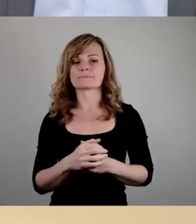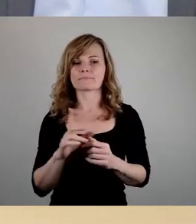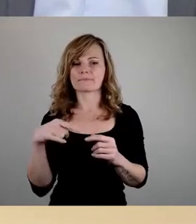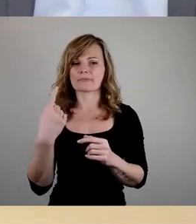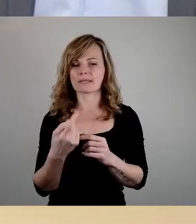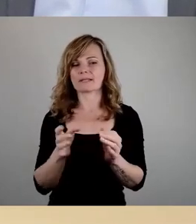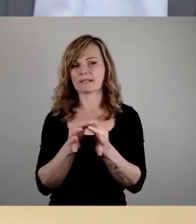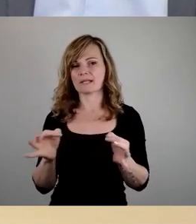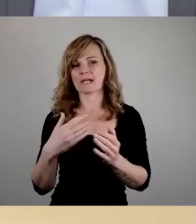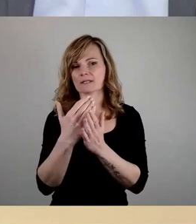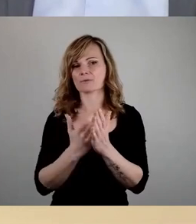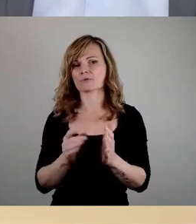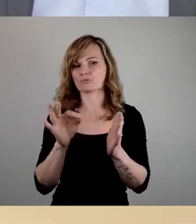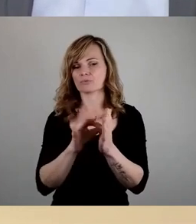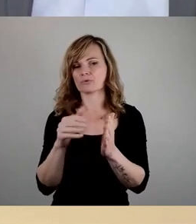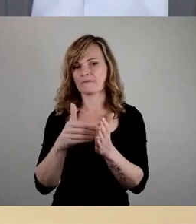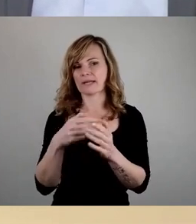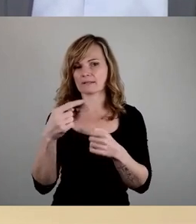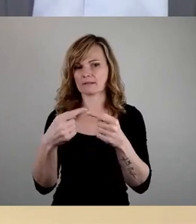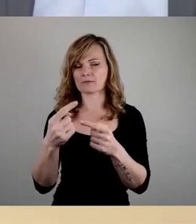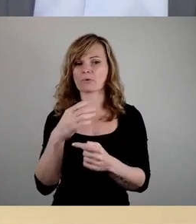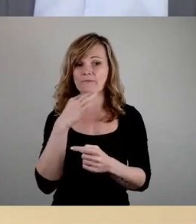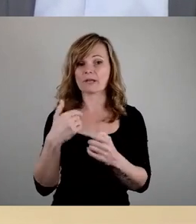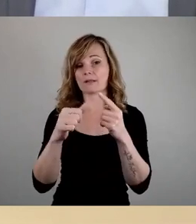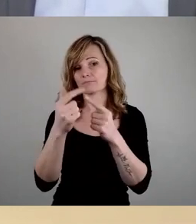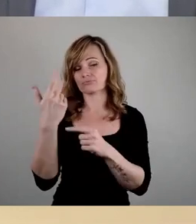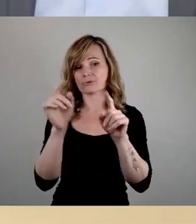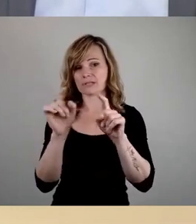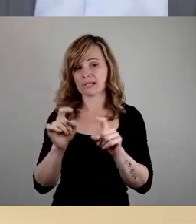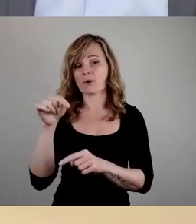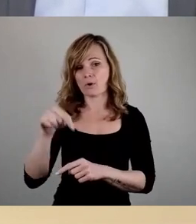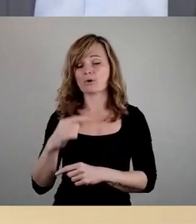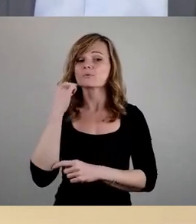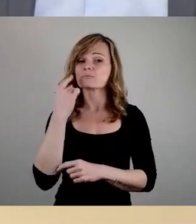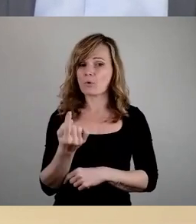Tagesordnungspunkt übergehen, denn wir haben noch eine Menge Holz heute und morgen vor uns. und das ist der